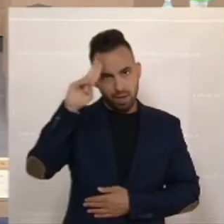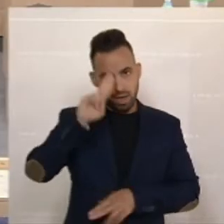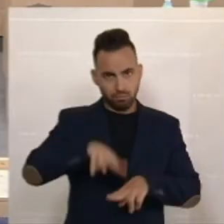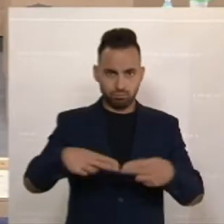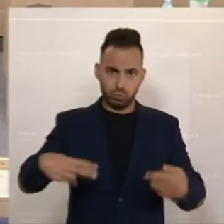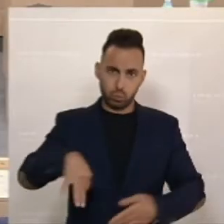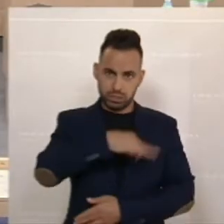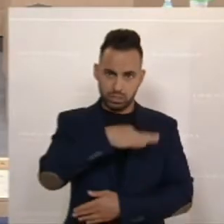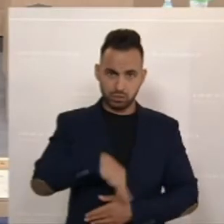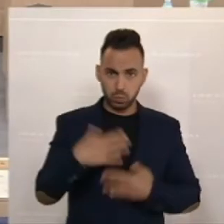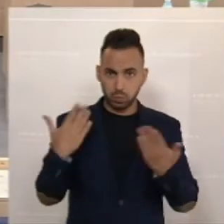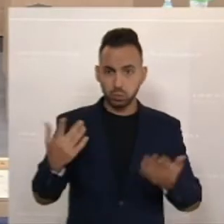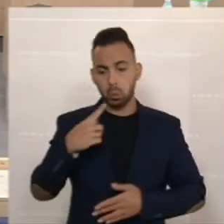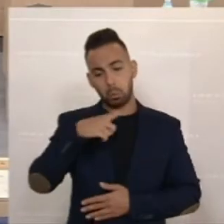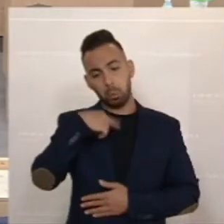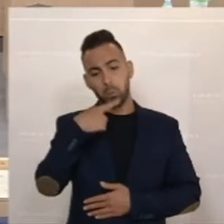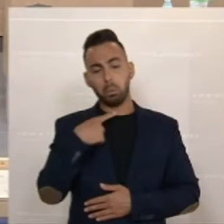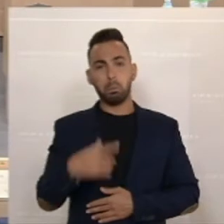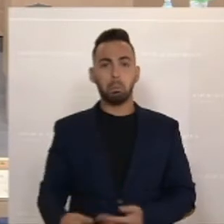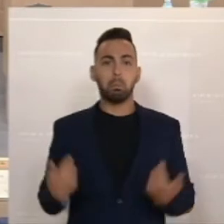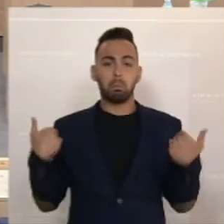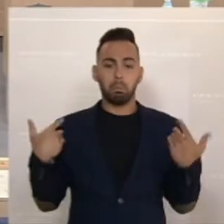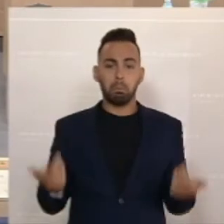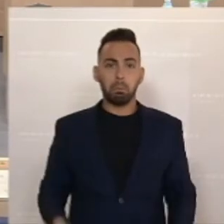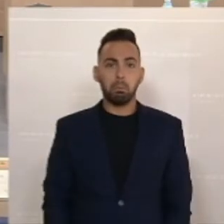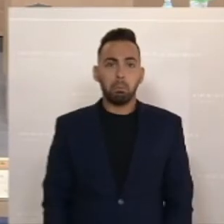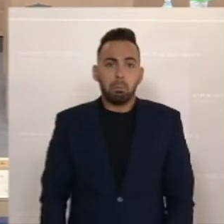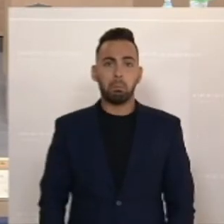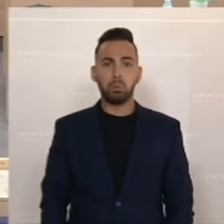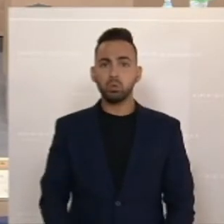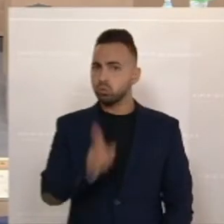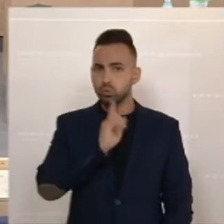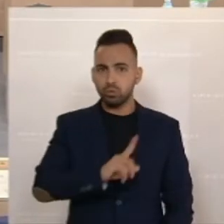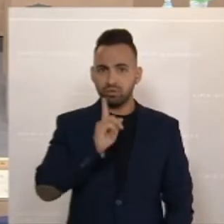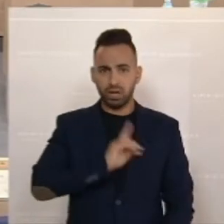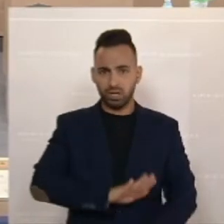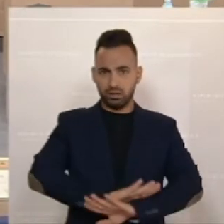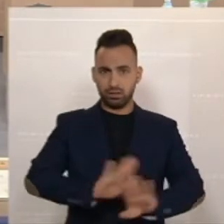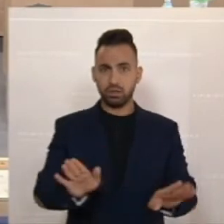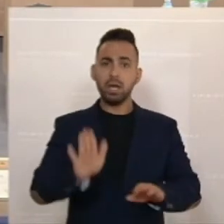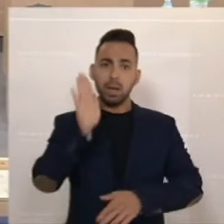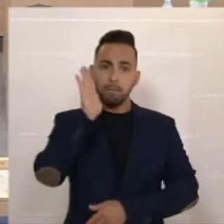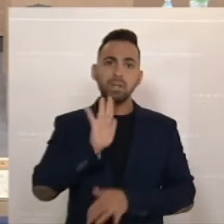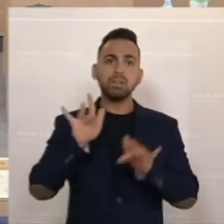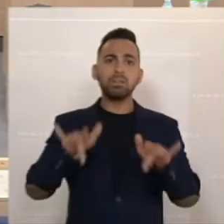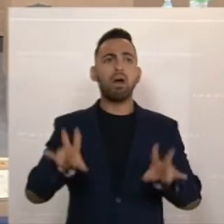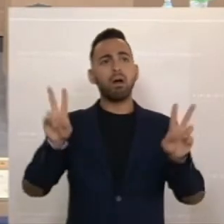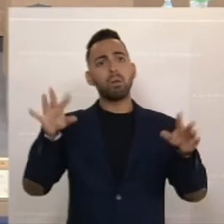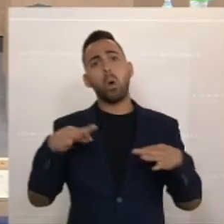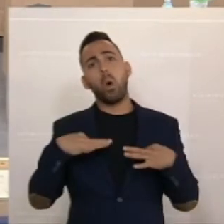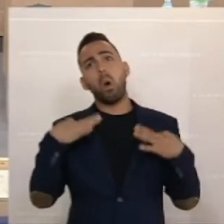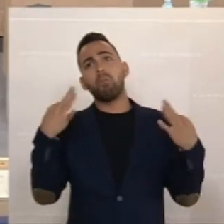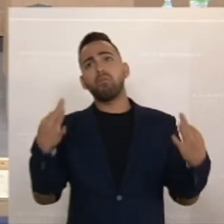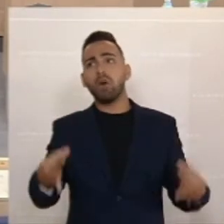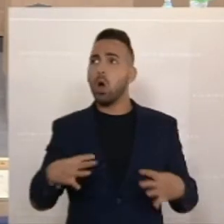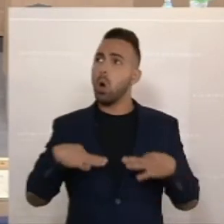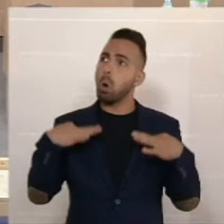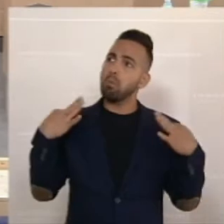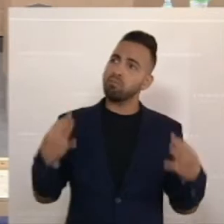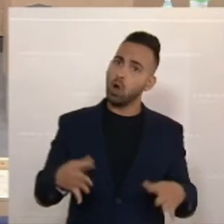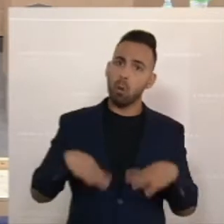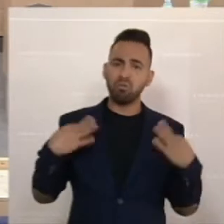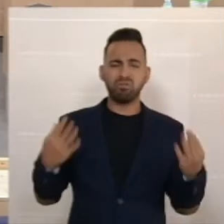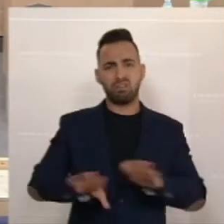wenig. Einfach darauf mit Achselzucken zu reagieren. Und kommen Sie endlich aus dieser ewigen Opferrolle heraus und